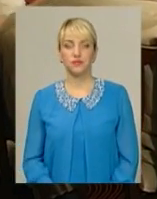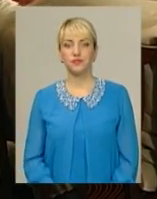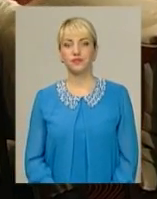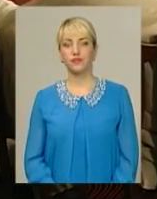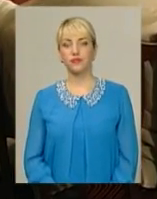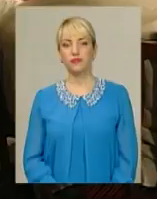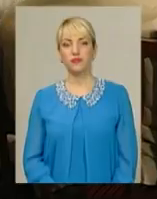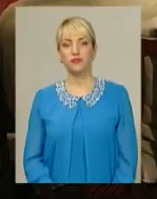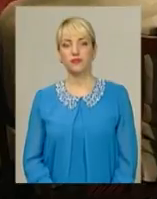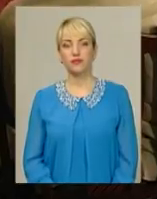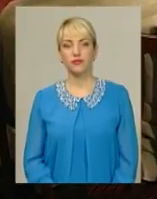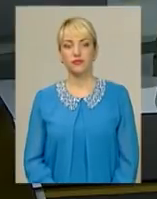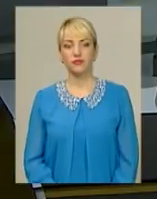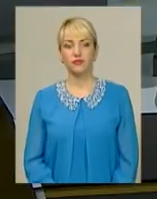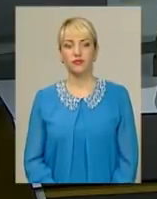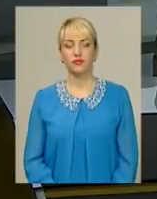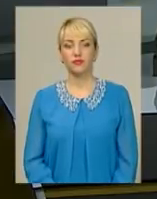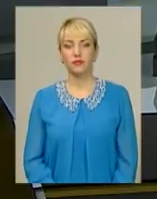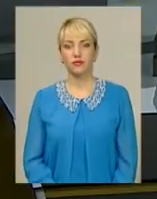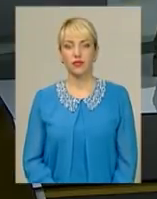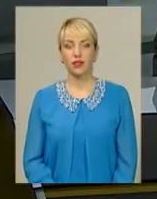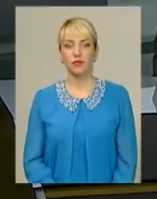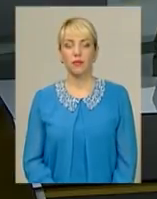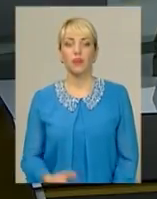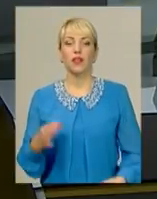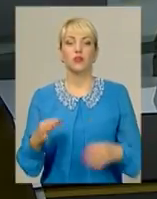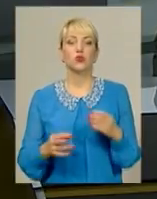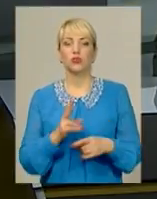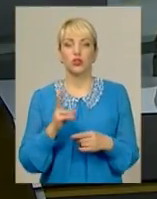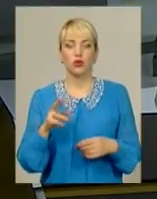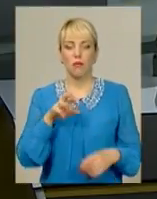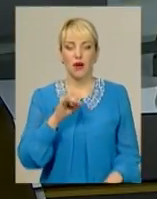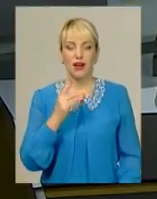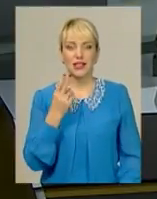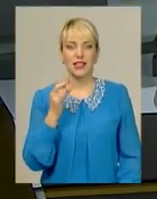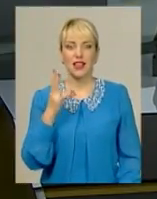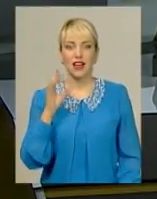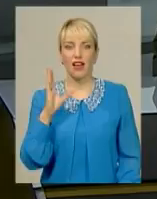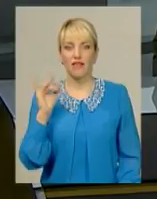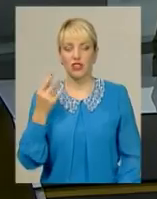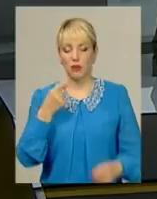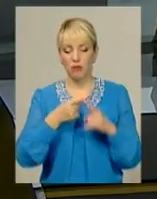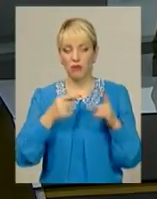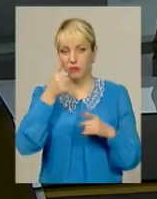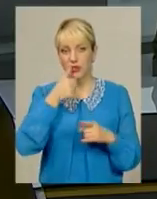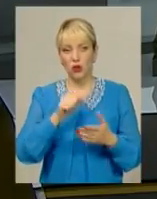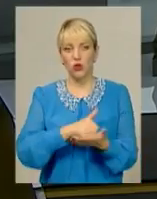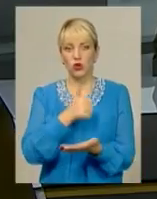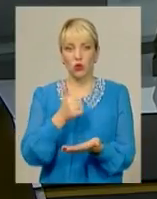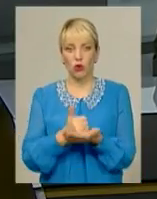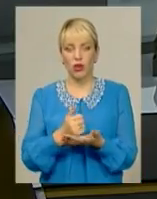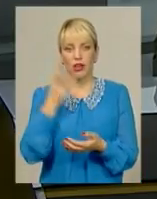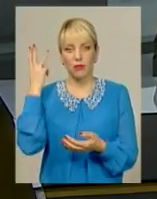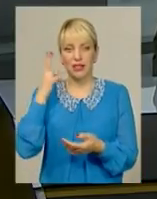для інформаційного випуску. А судді хто? Анатолій Марцинкевич уже як півмісяця очолює Хмельницький